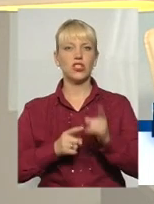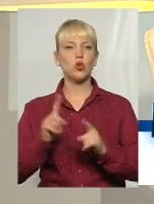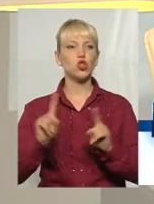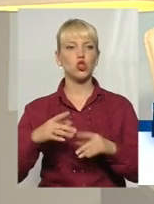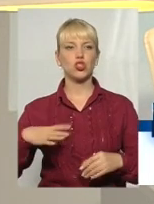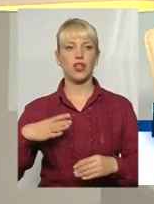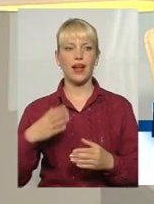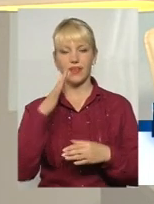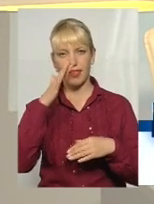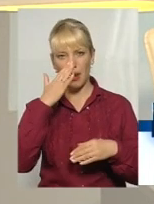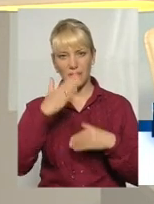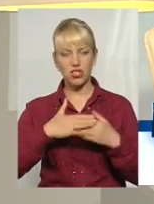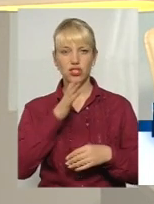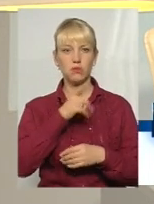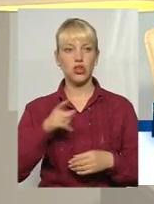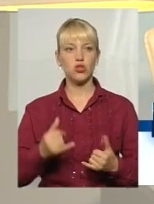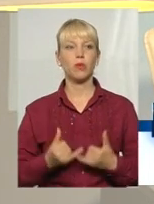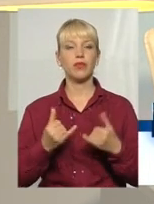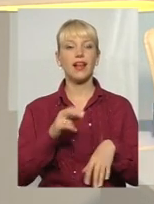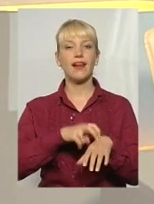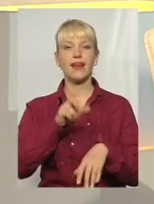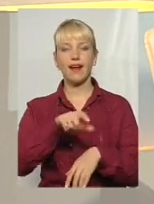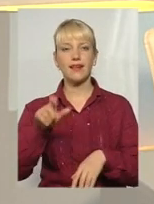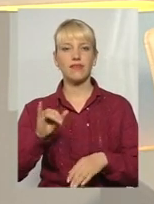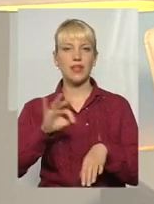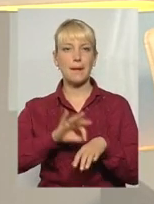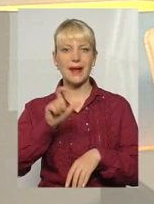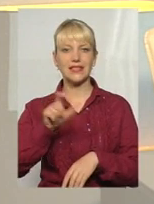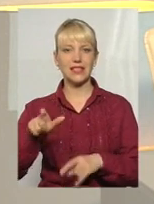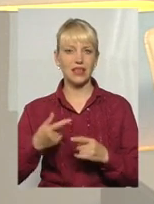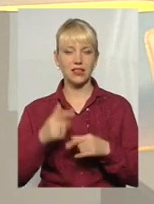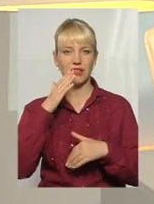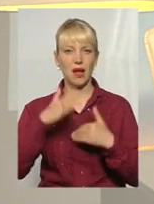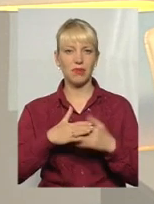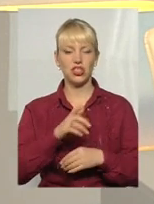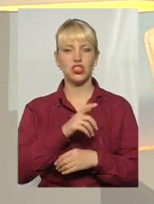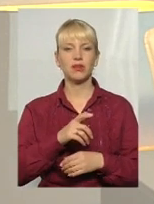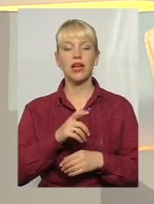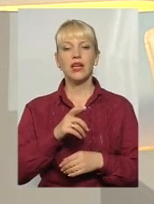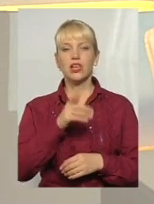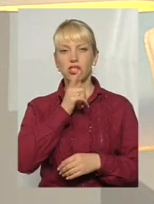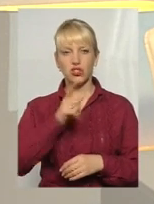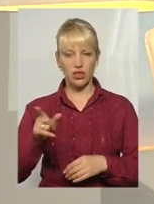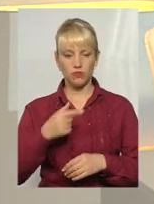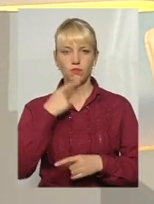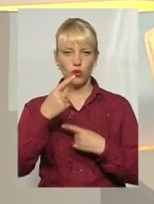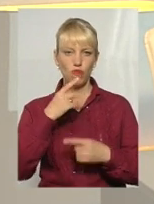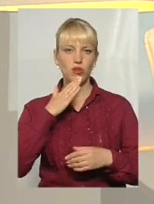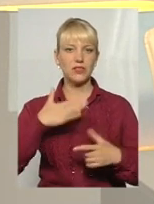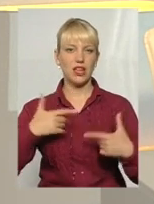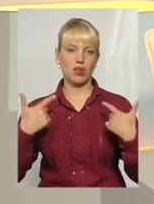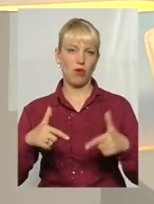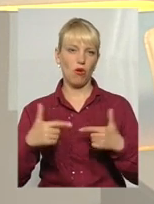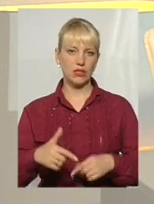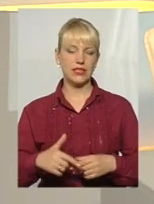чекати найближчим часом для лікарів і для пацієнтів? Говоримо найближчих 35 хвилин із гостями студії. Та прологом